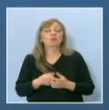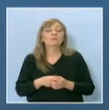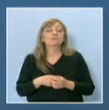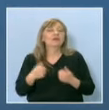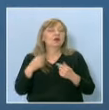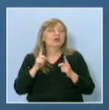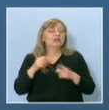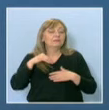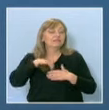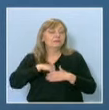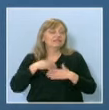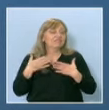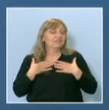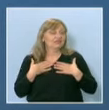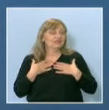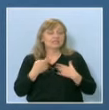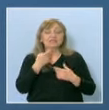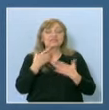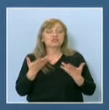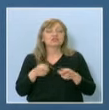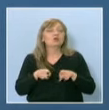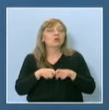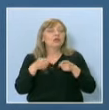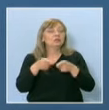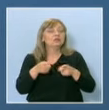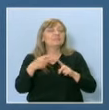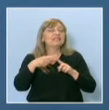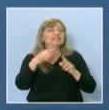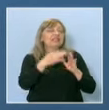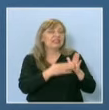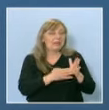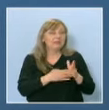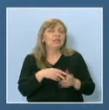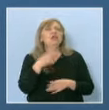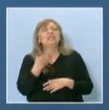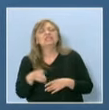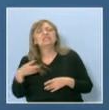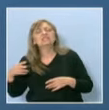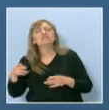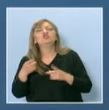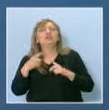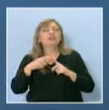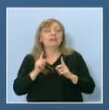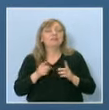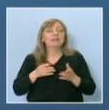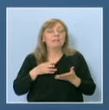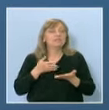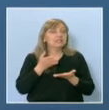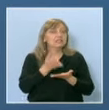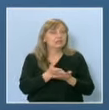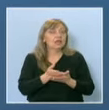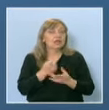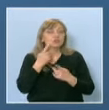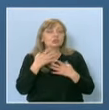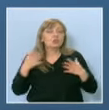нас. Защото както и към тези теми, а така и към много други, трябва да се подхожда с едно